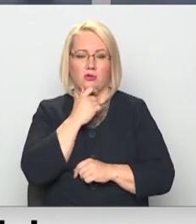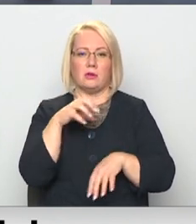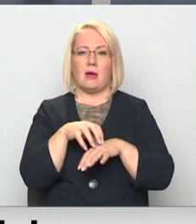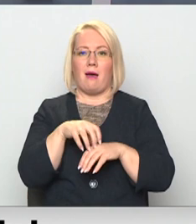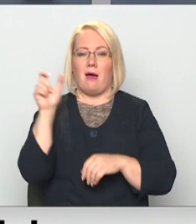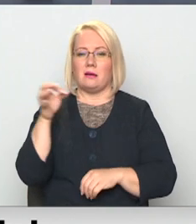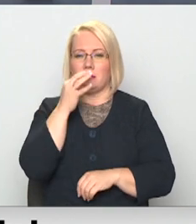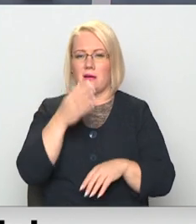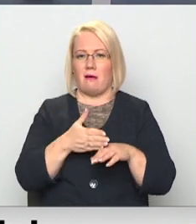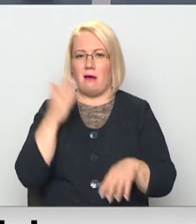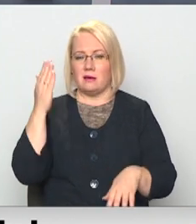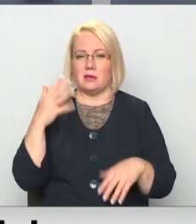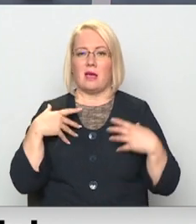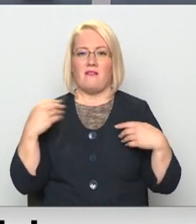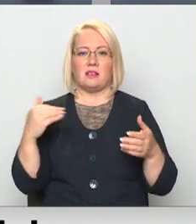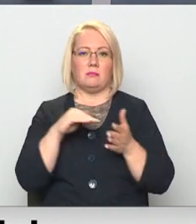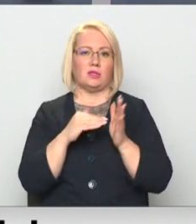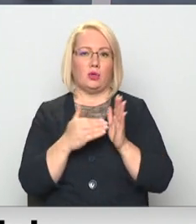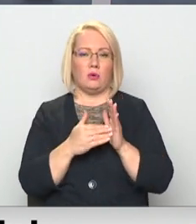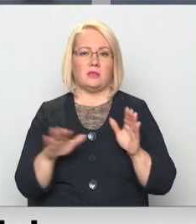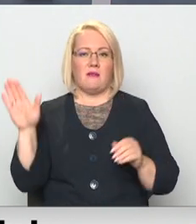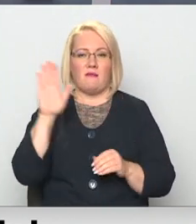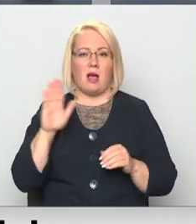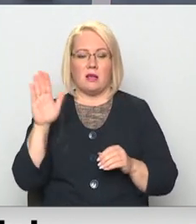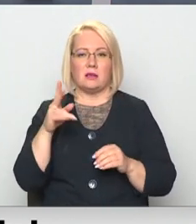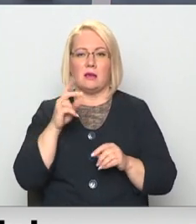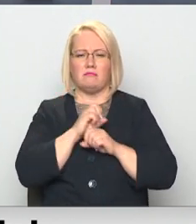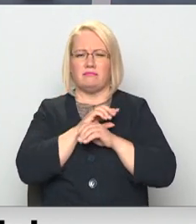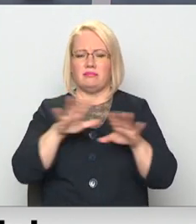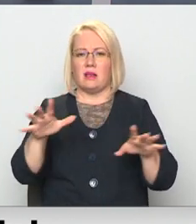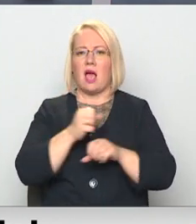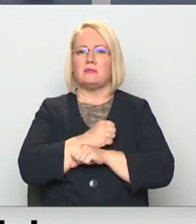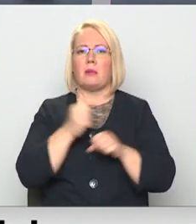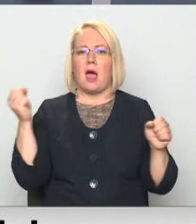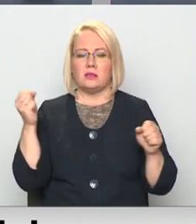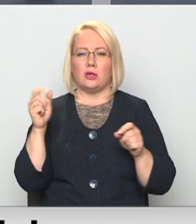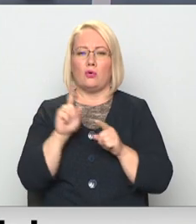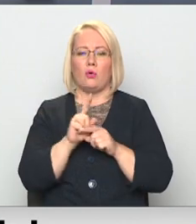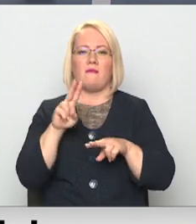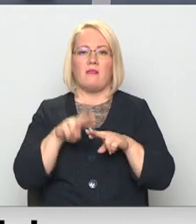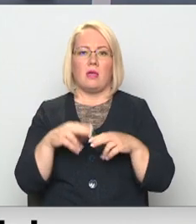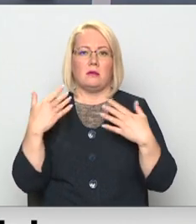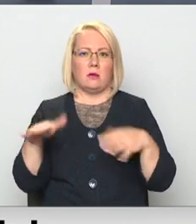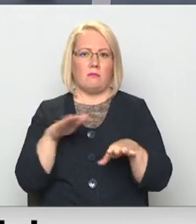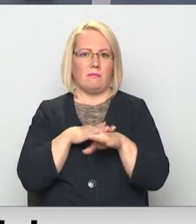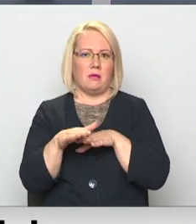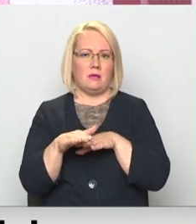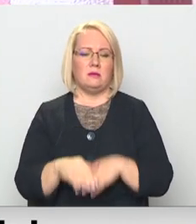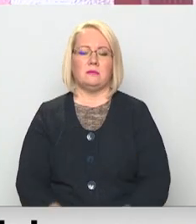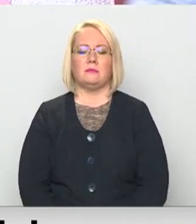skarbi, epidemioloģiskā situācija valstī attīstās sprādzienveidīgi un atvēlētās gultas vietas jau aizpildītas.